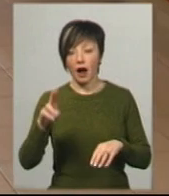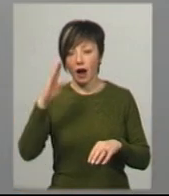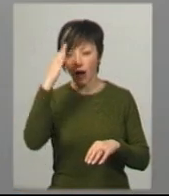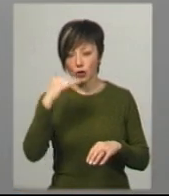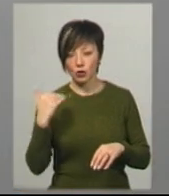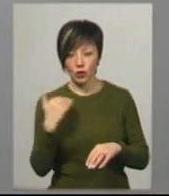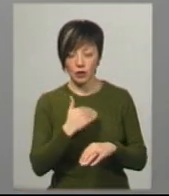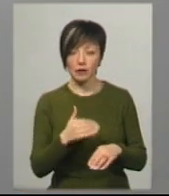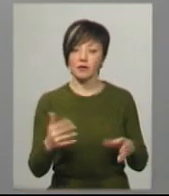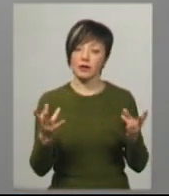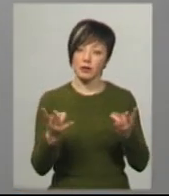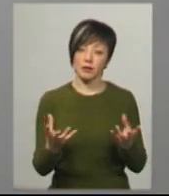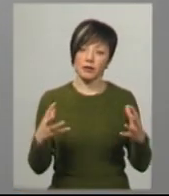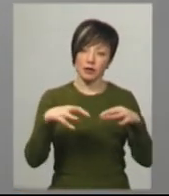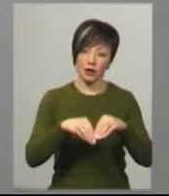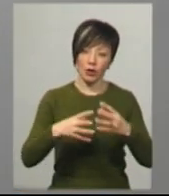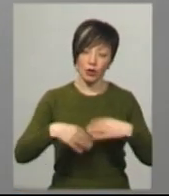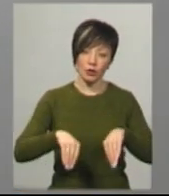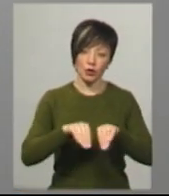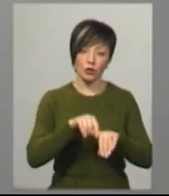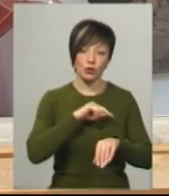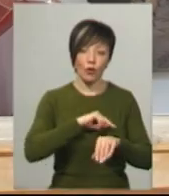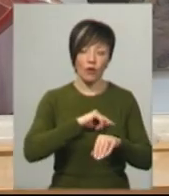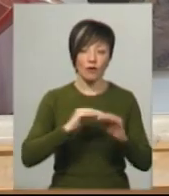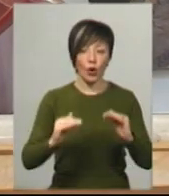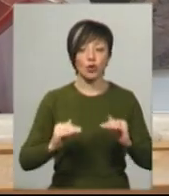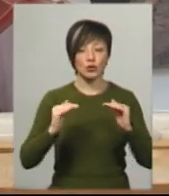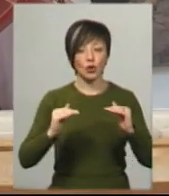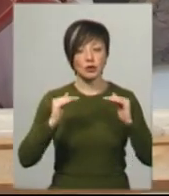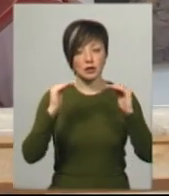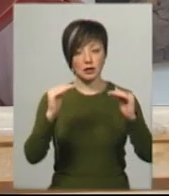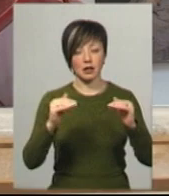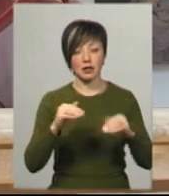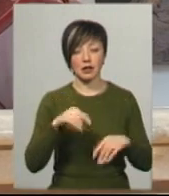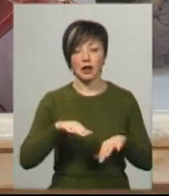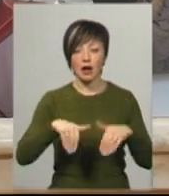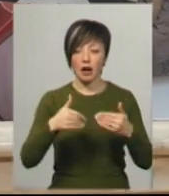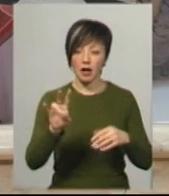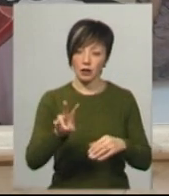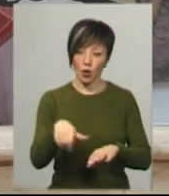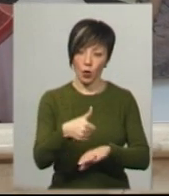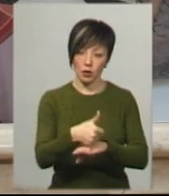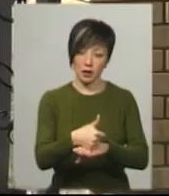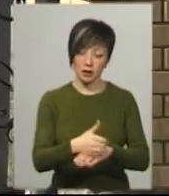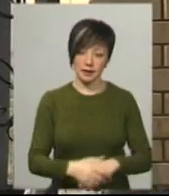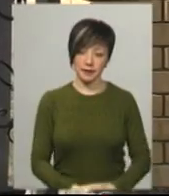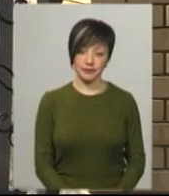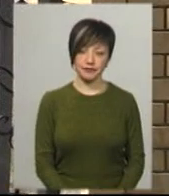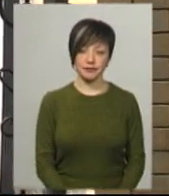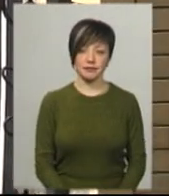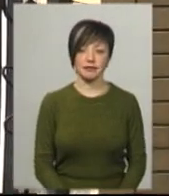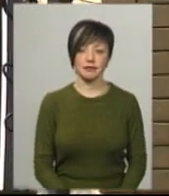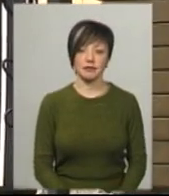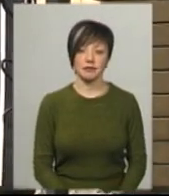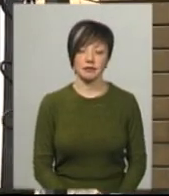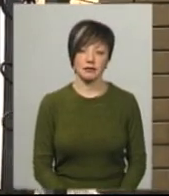використати для єдності з родиною та духовного зростання, радить отець Макола Лучинський. Неля Шпулак, Іван Мовчан, Олександр